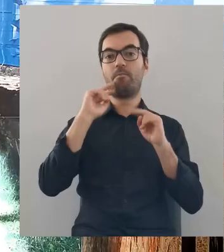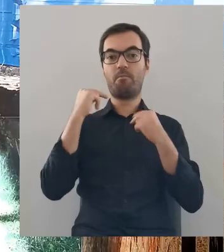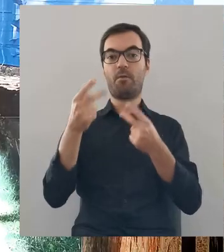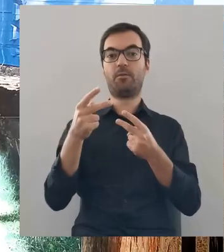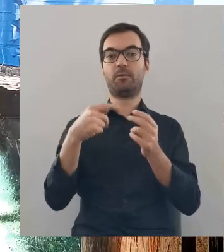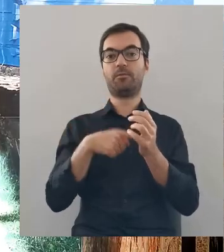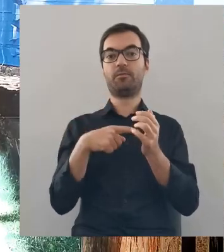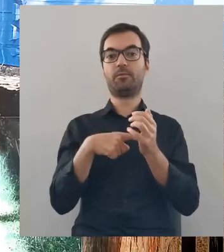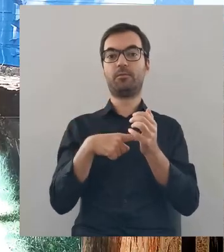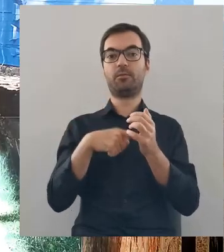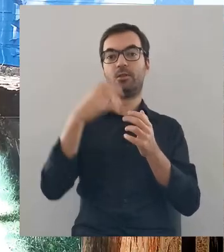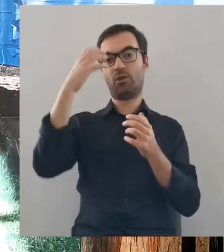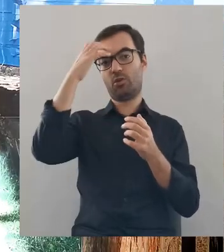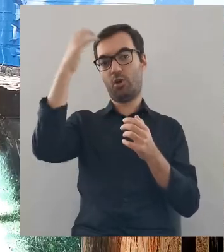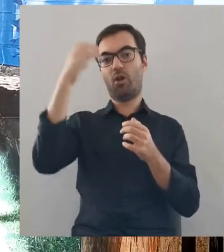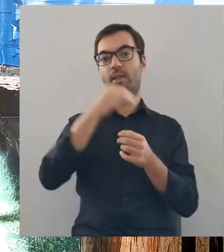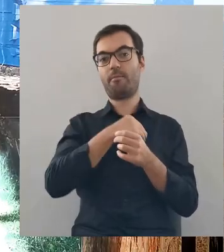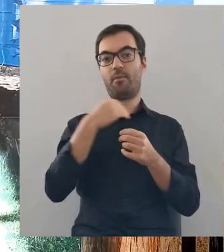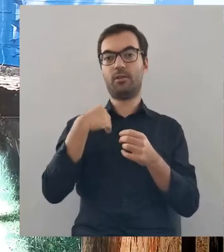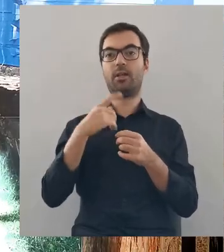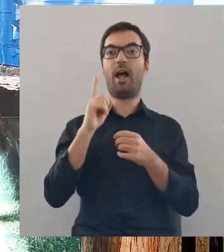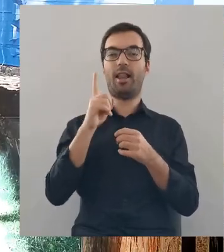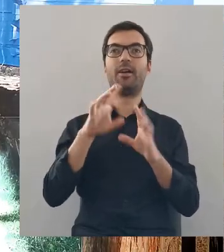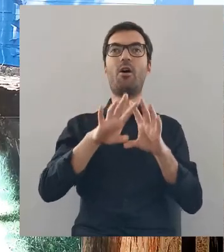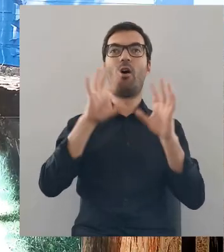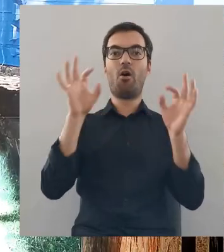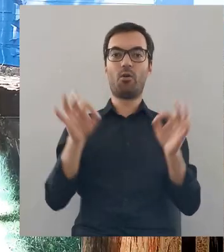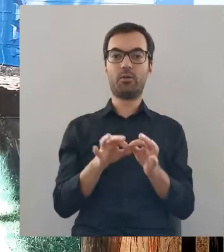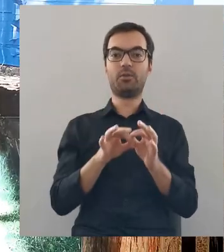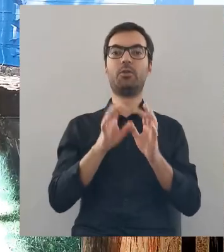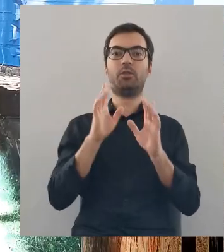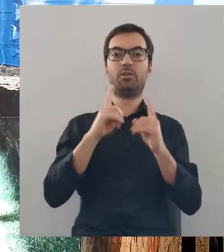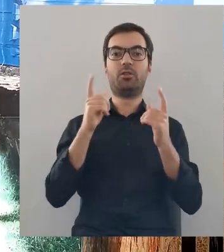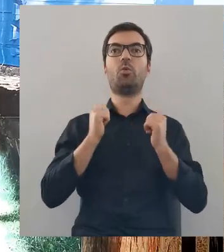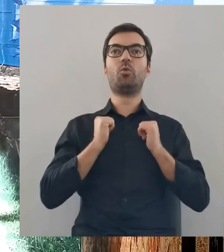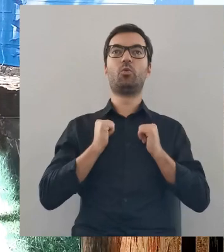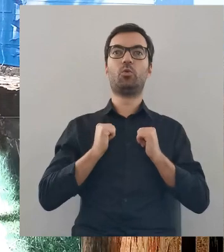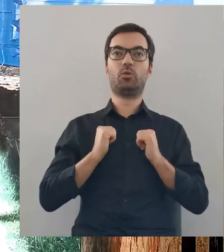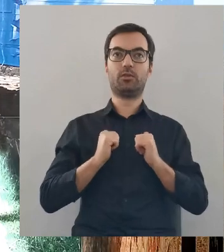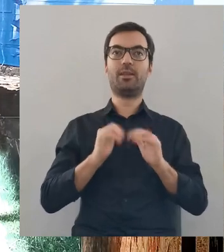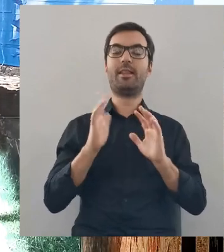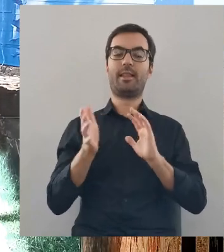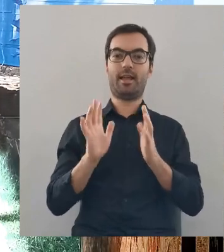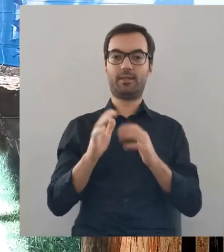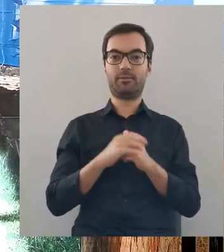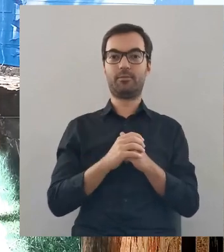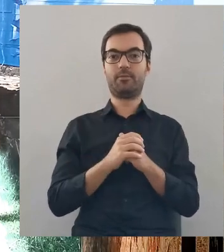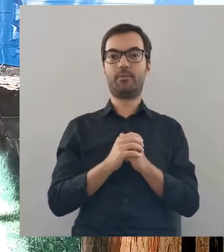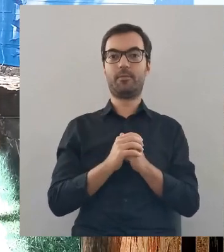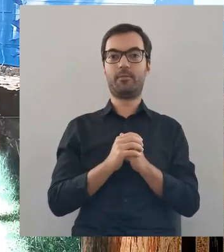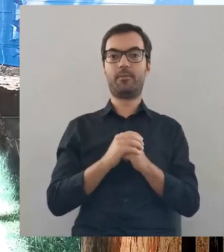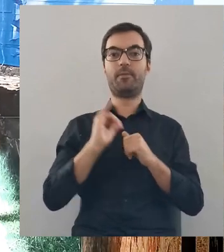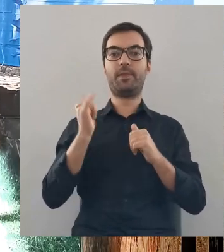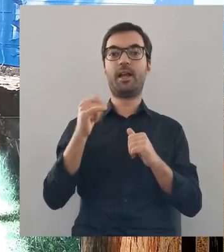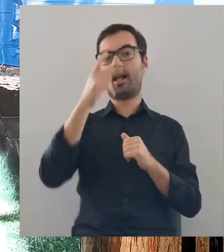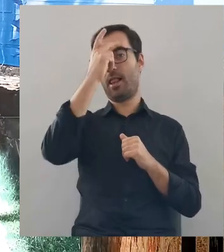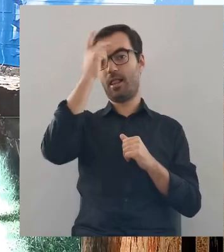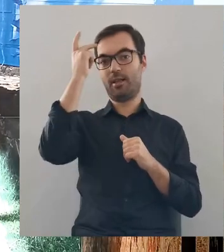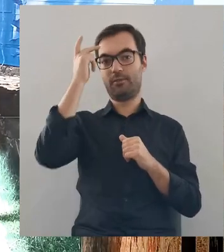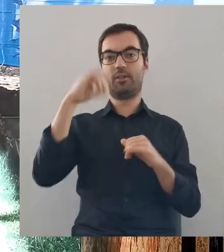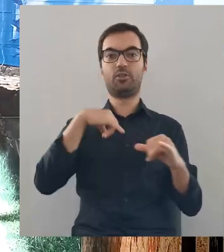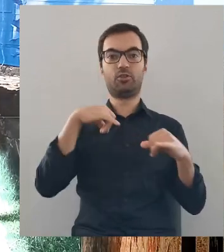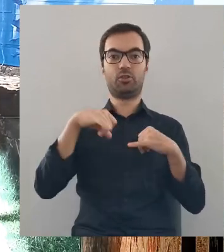wróciło już do korony polskiej, no ale generalnie się tam uspokoiło. Na pewien czas, wtedy kiedy